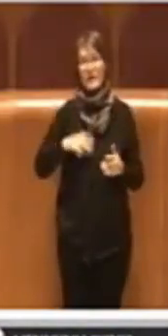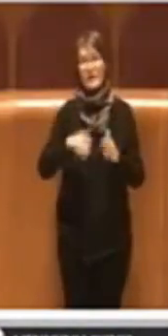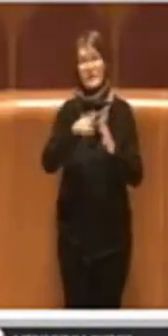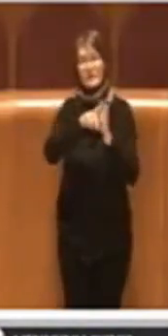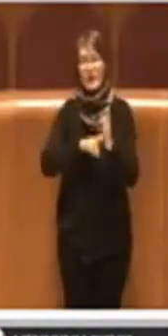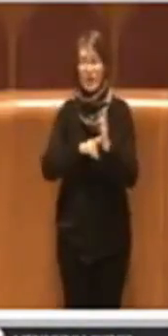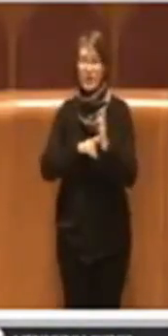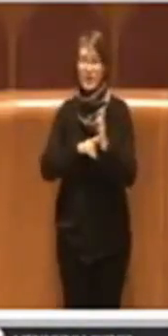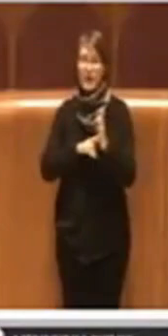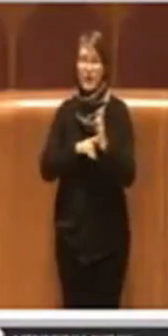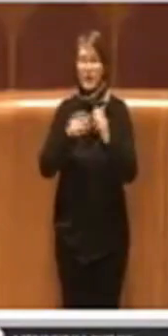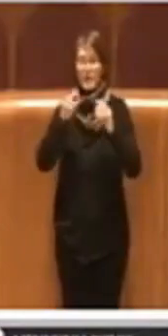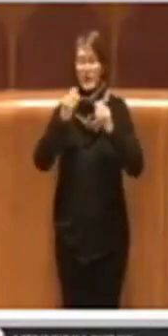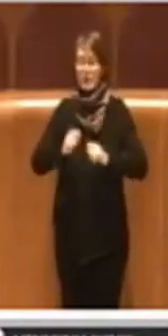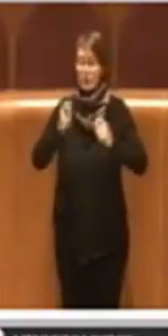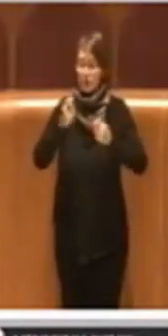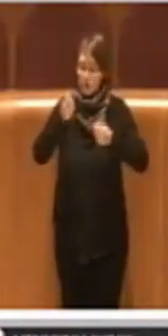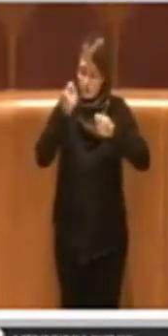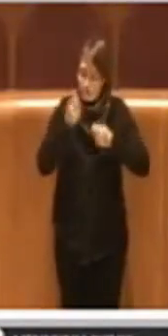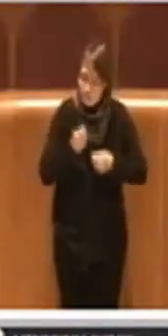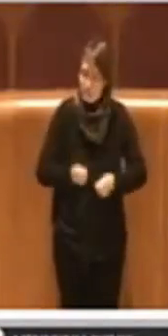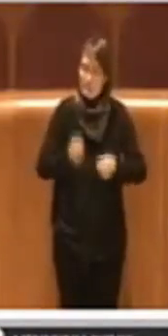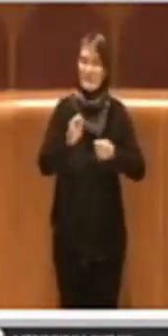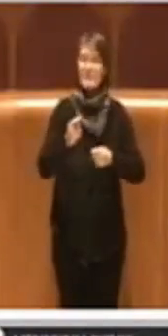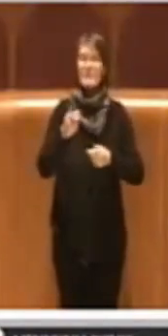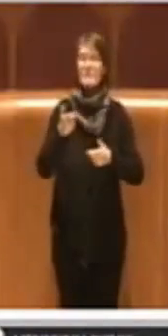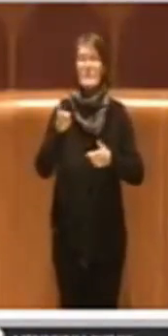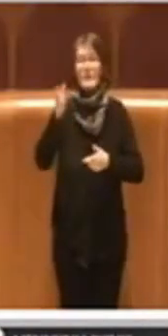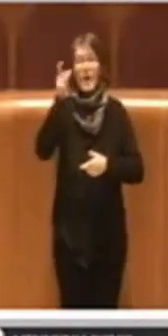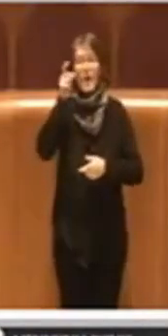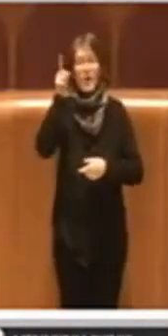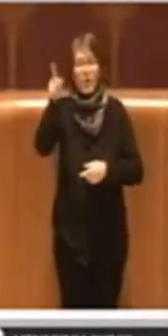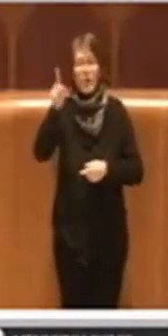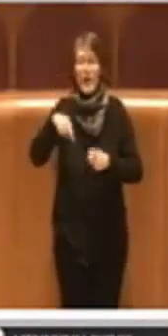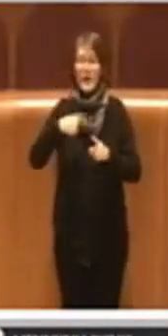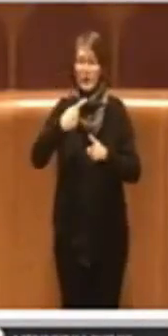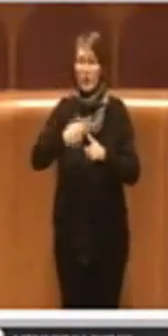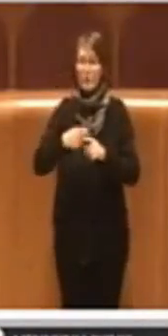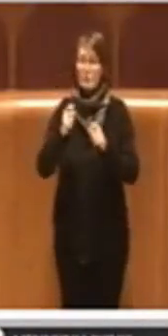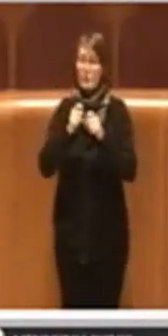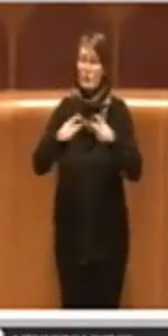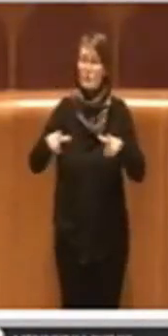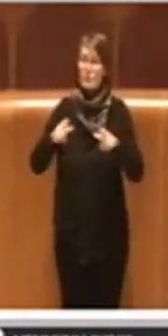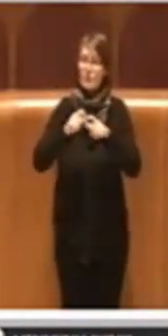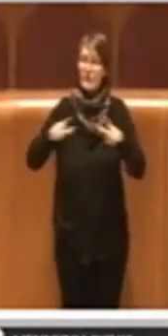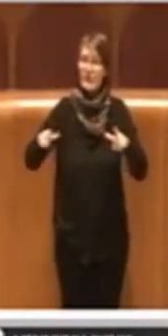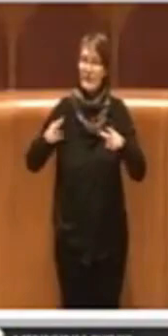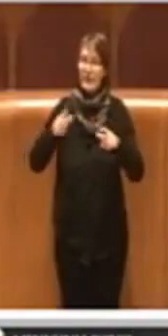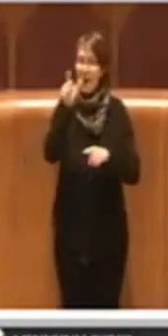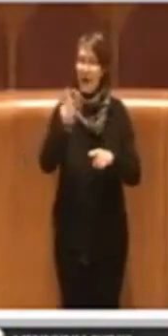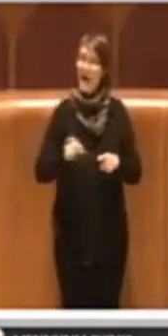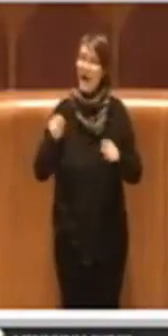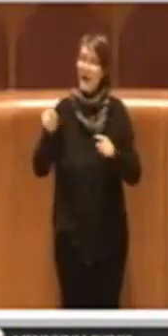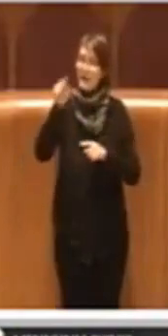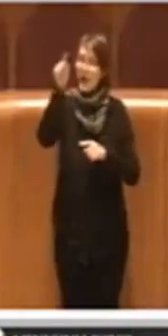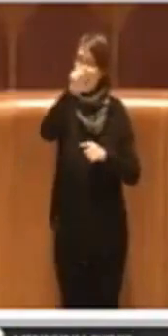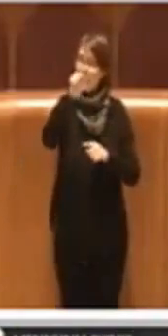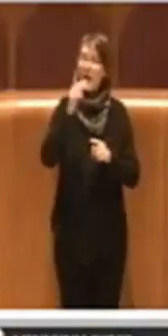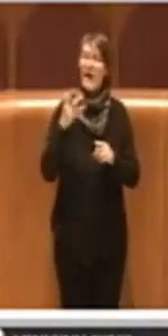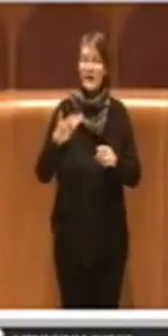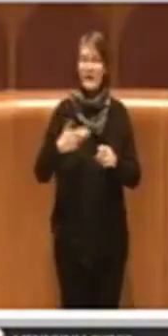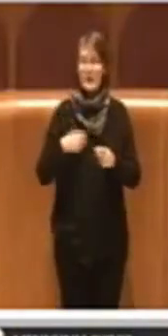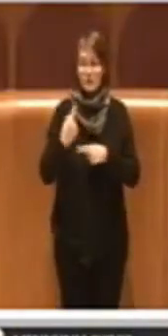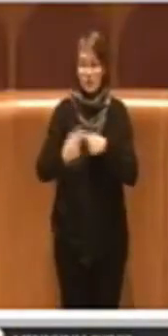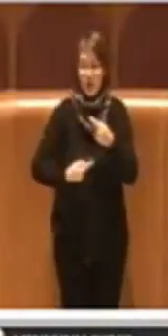governo, spero che possa dare una spinta anche alle altre città italiane che comunque hanno ancora questo